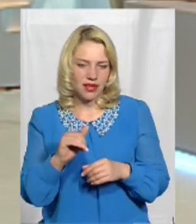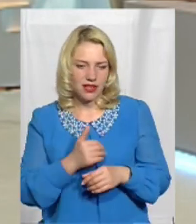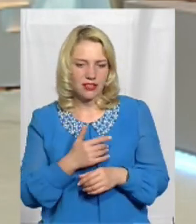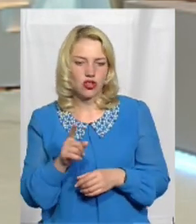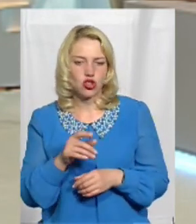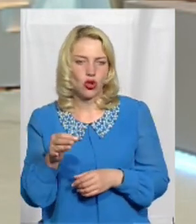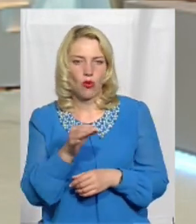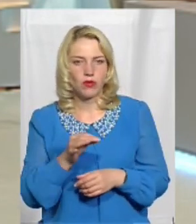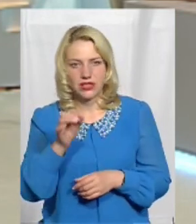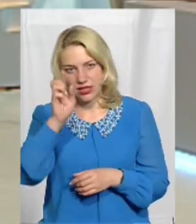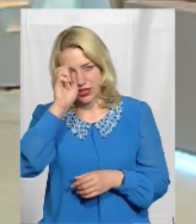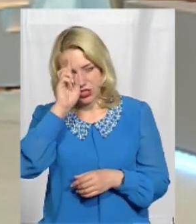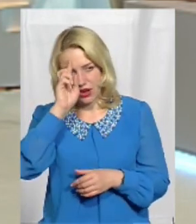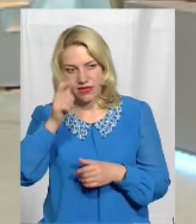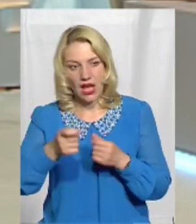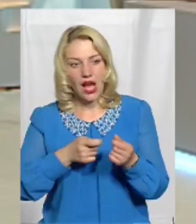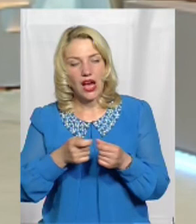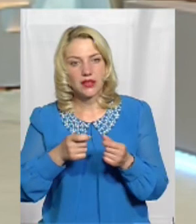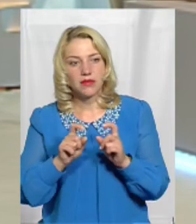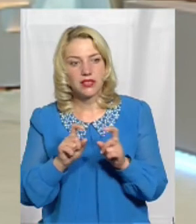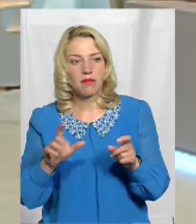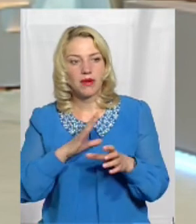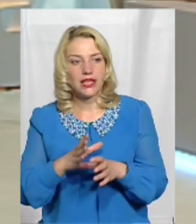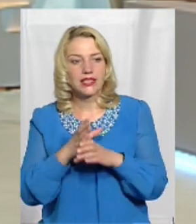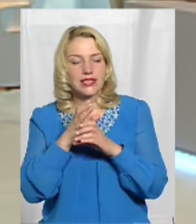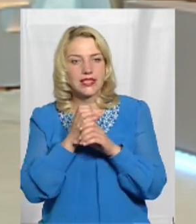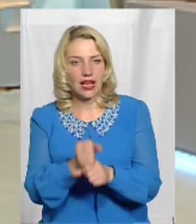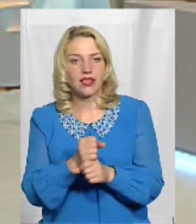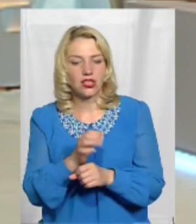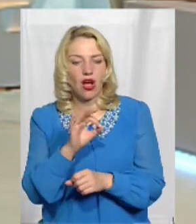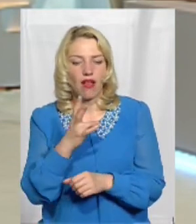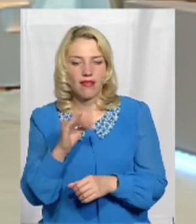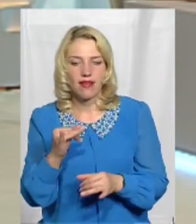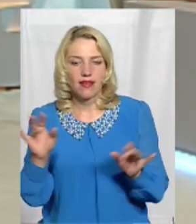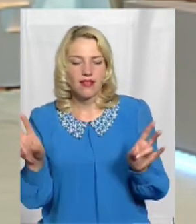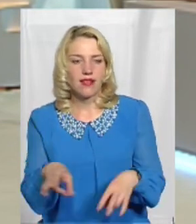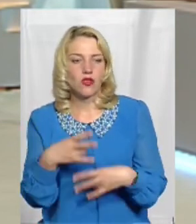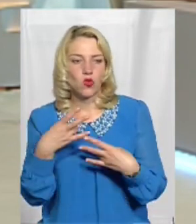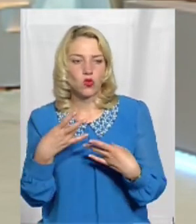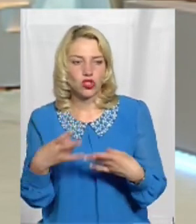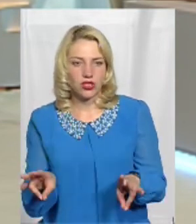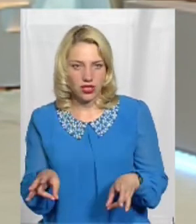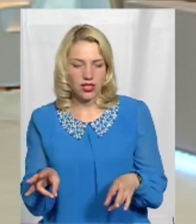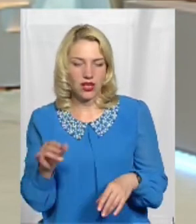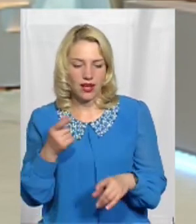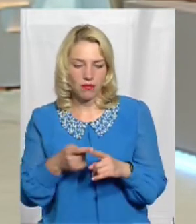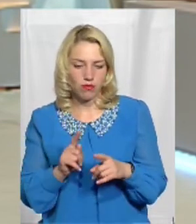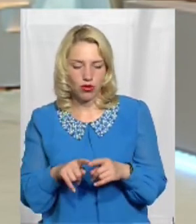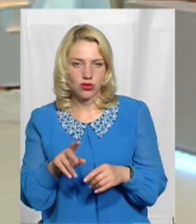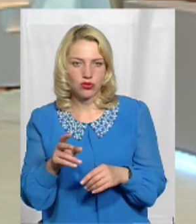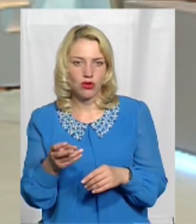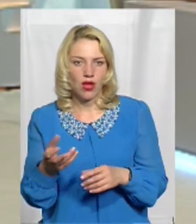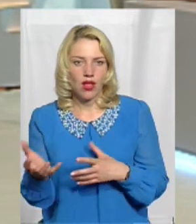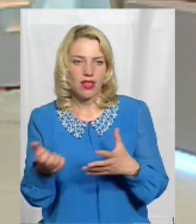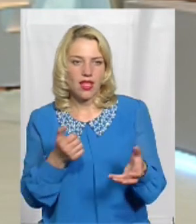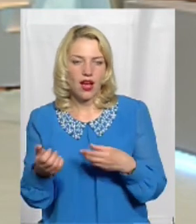обласні державні адміністрації були закричені Вони не потрібні, вони просто нахлєбники у